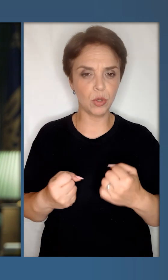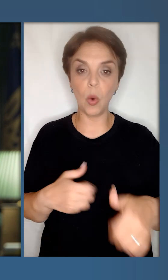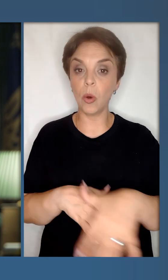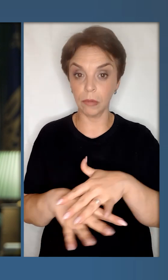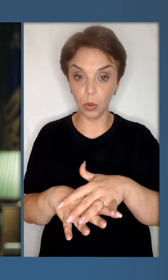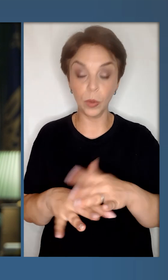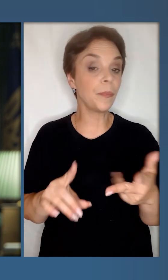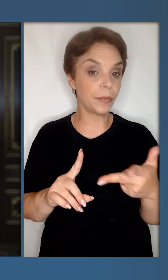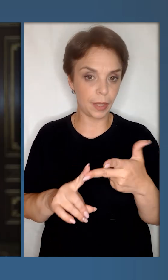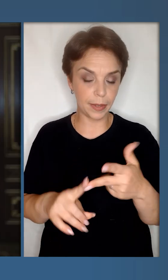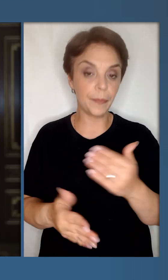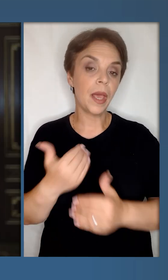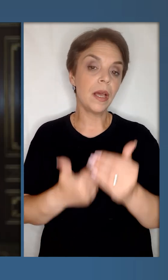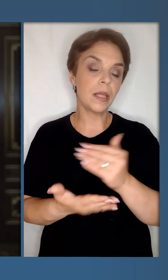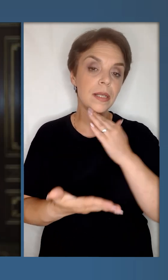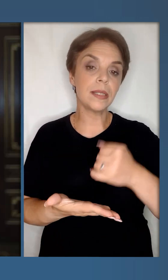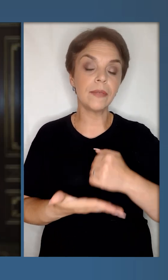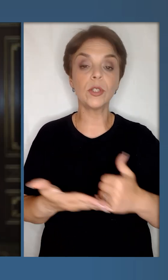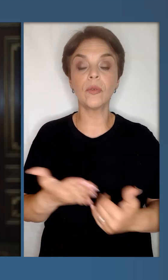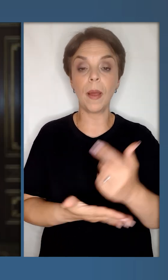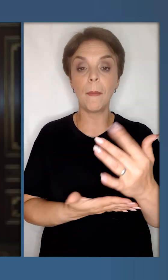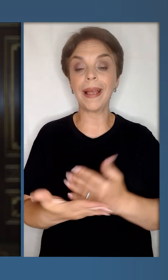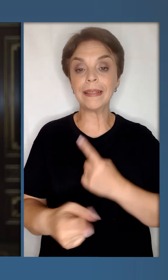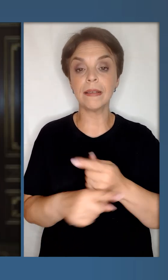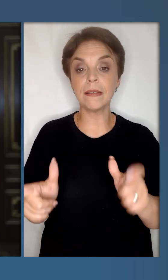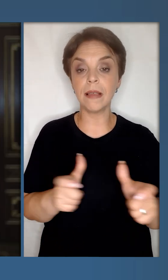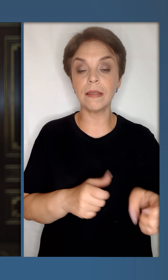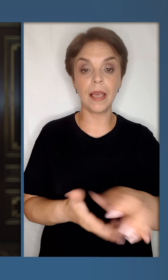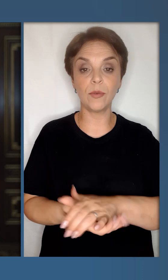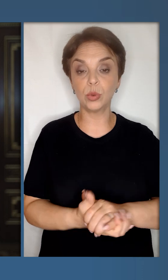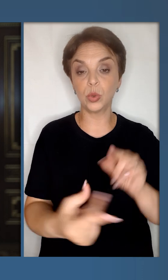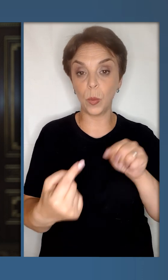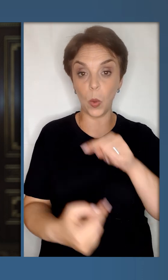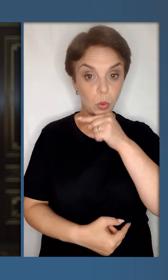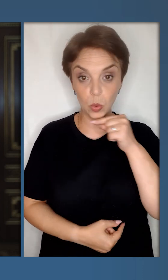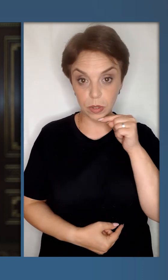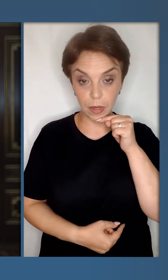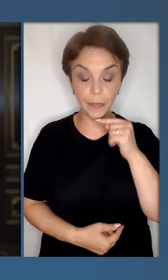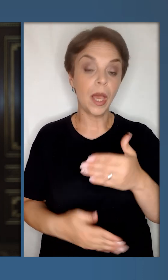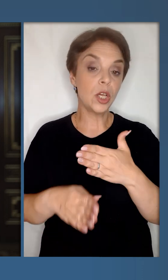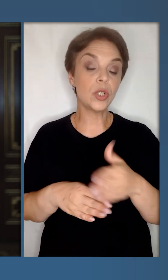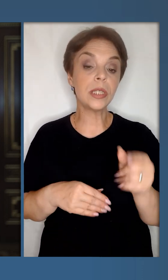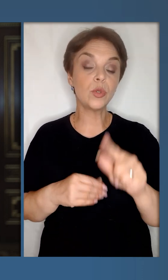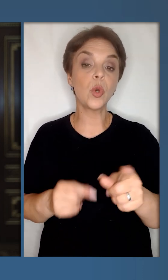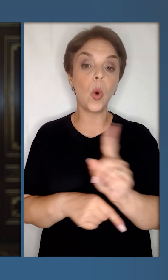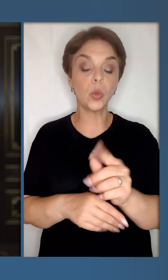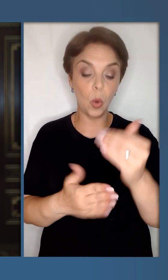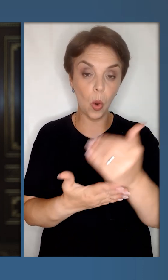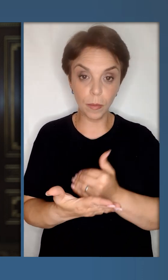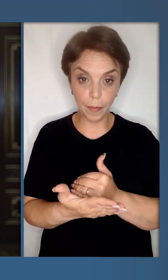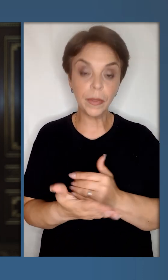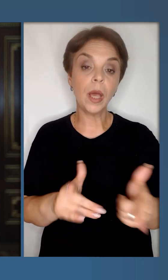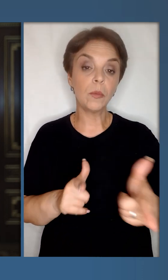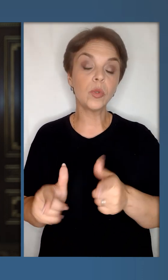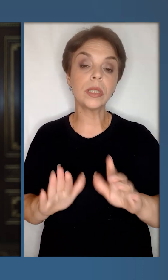міцного народу. Третє. Нарешті затверджується новий пакет санкцій Євросоюзу проти Росії. Частина з його норм